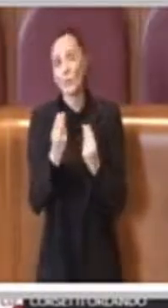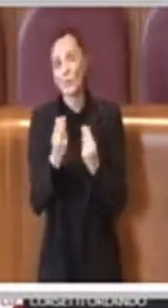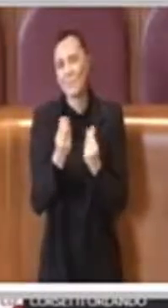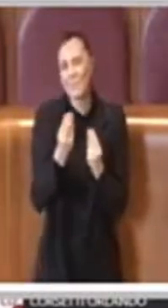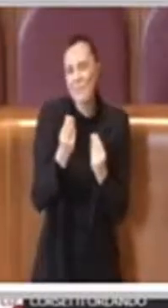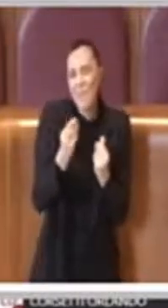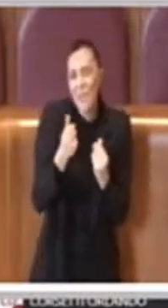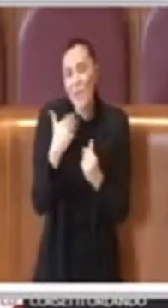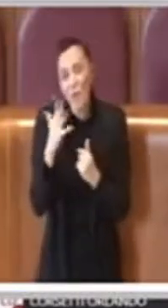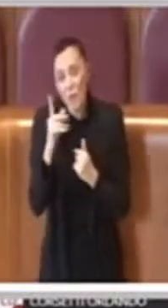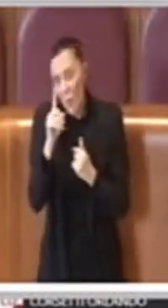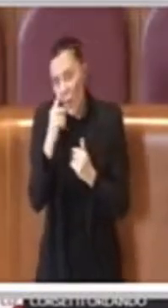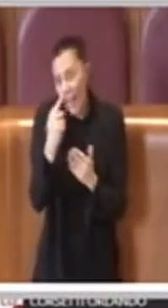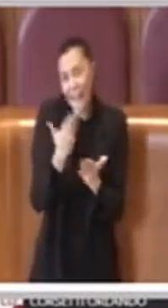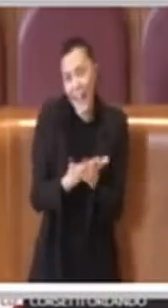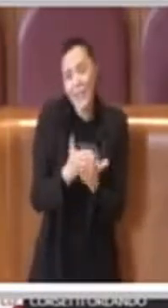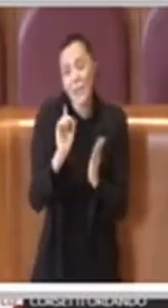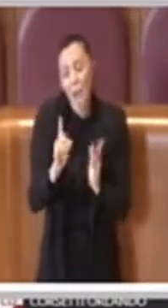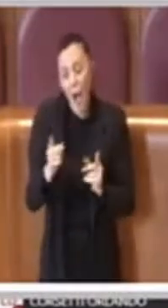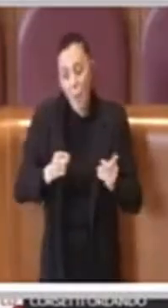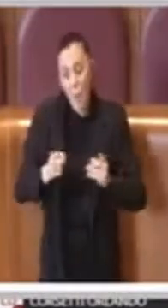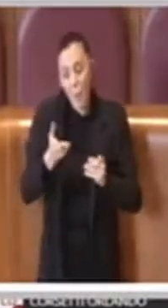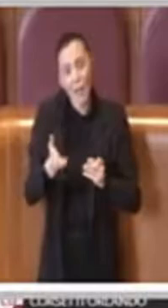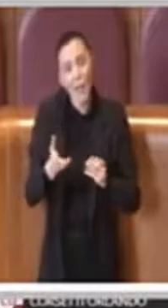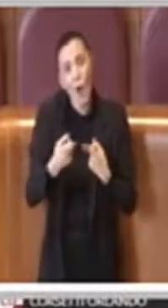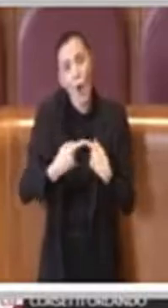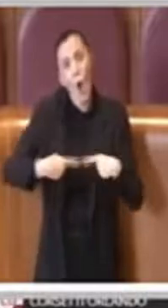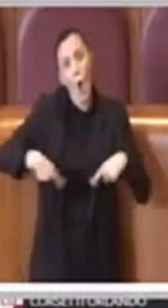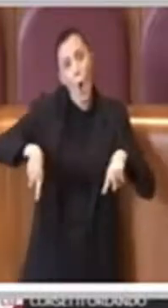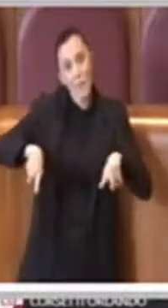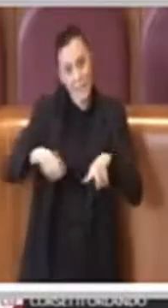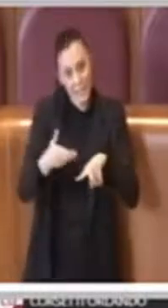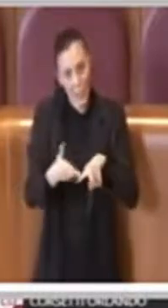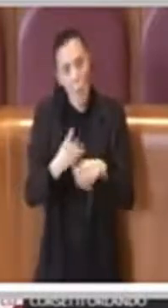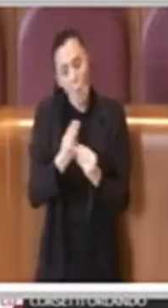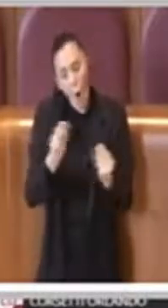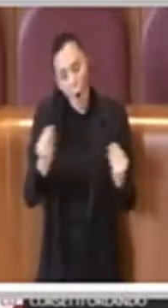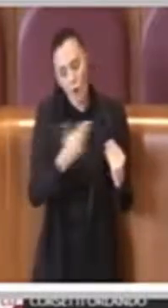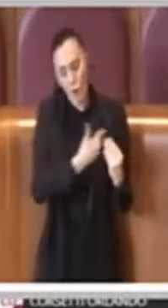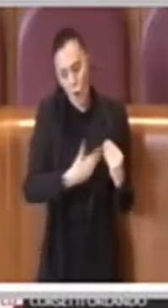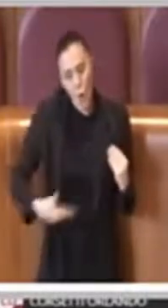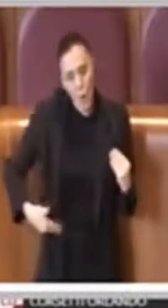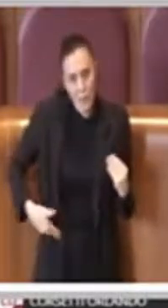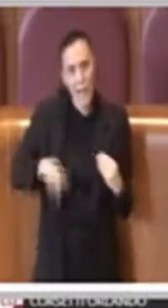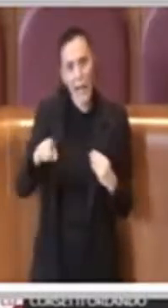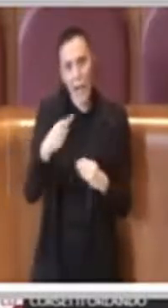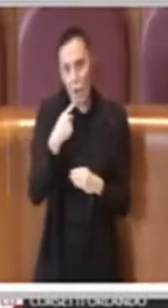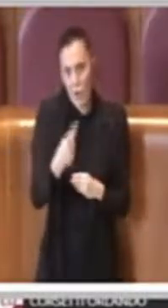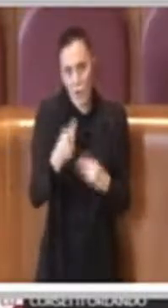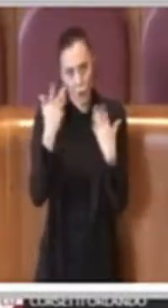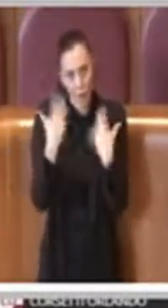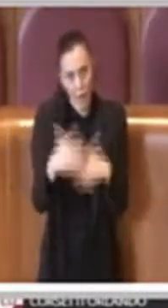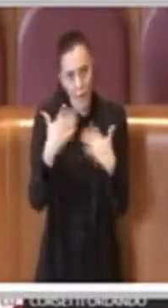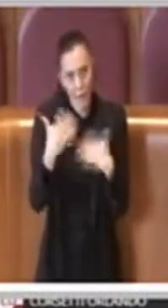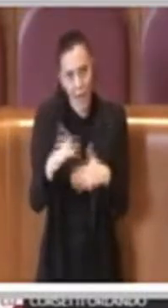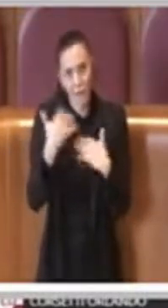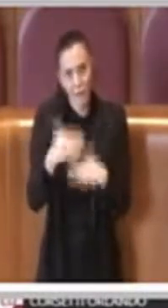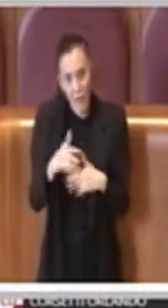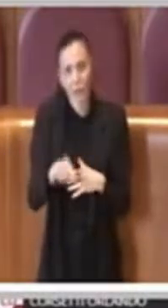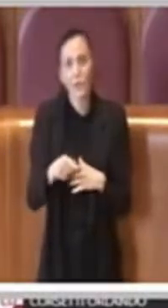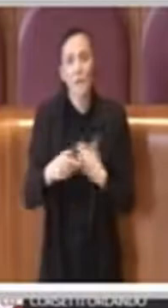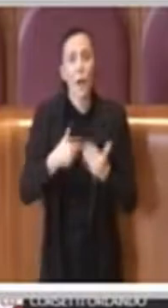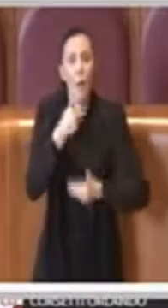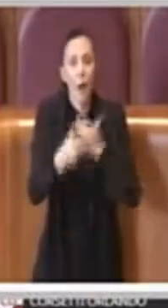in questo momento della consigliatura in cui come molti consiglieri hanno sottolineato, si sta portando avanti un discorso